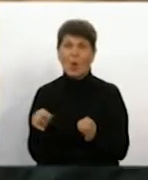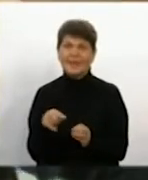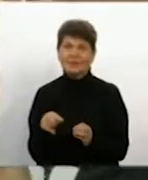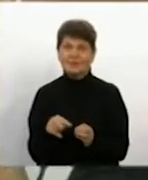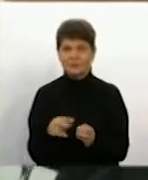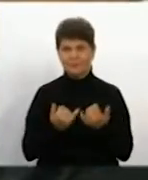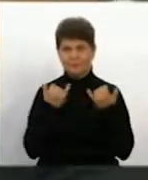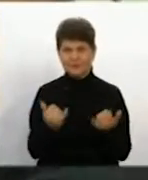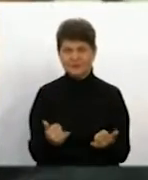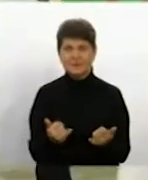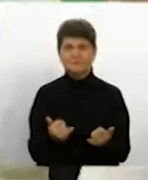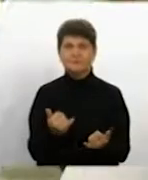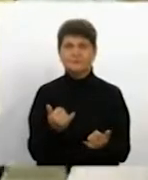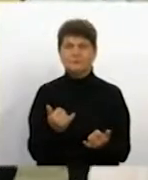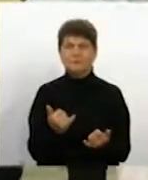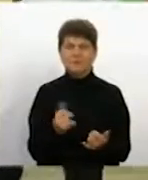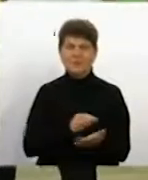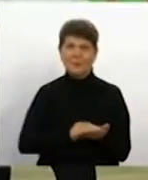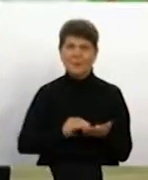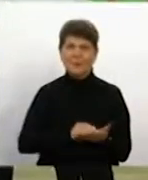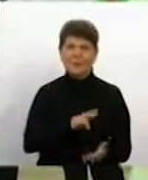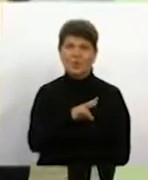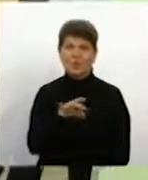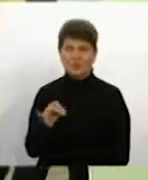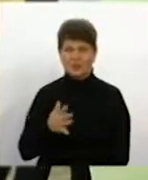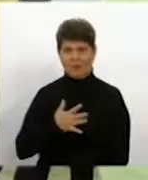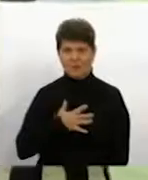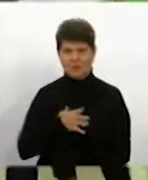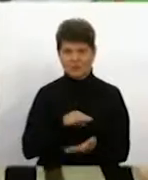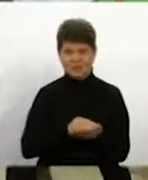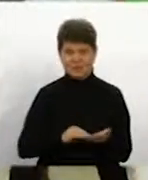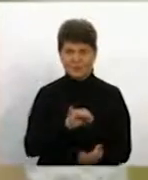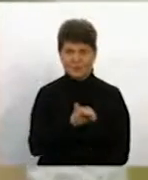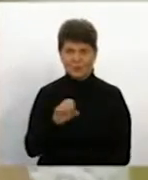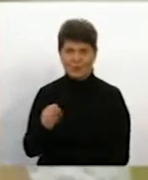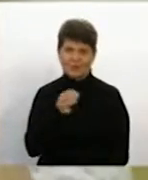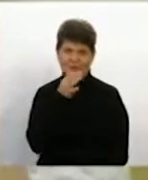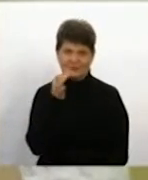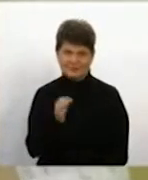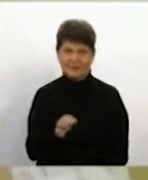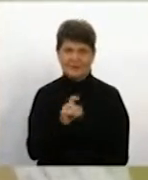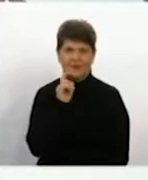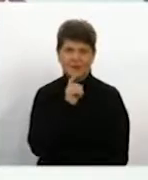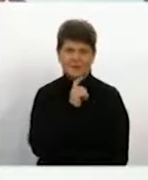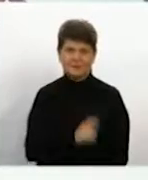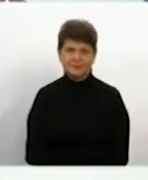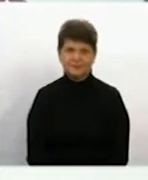української посемності та мови, каже Ревенко. Лена Кирбівська, Олександр Базюк. Новини на Суспільному. Вінниця.